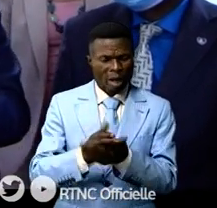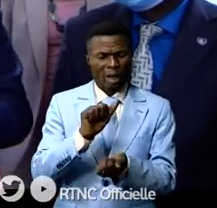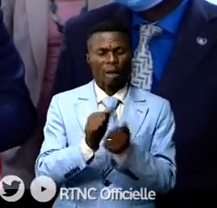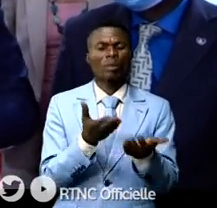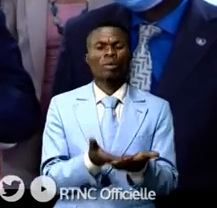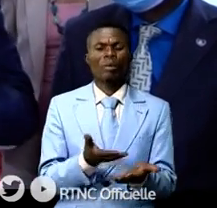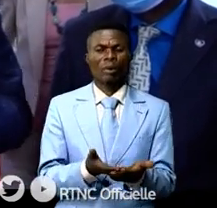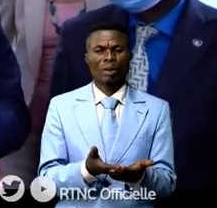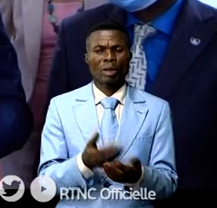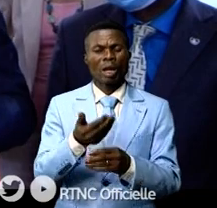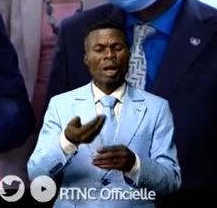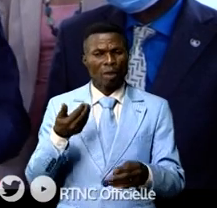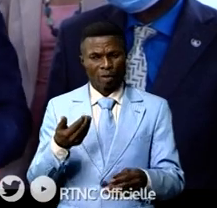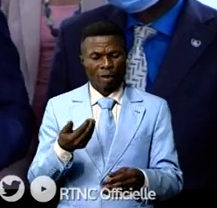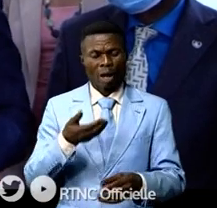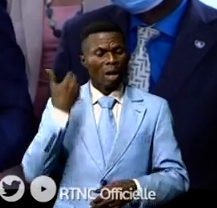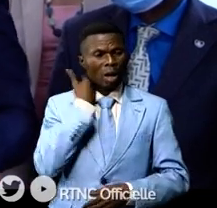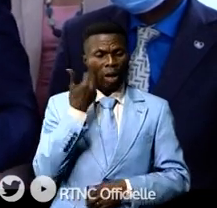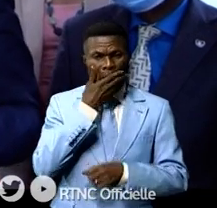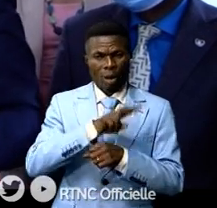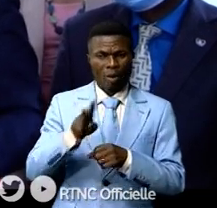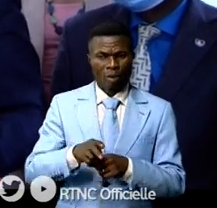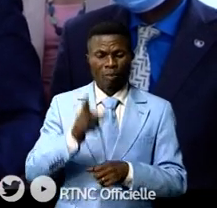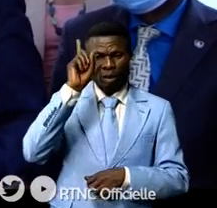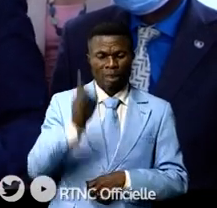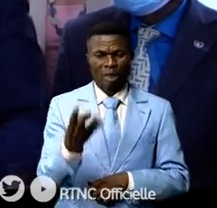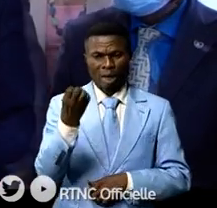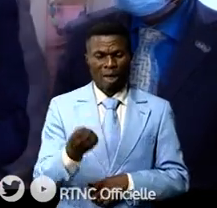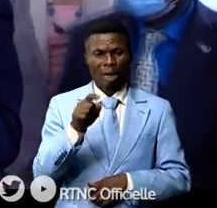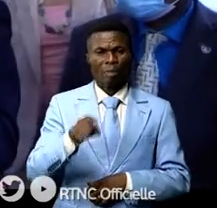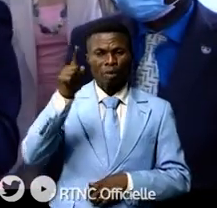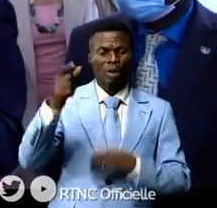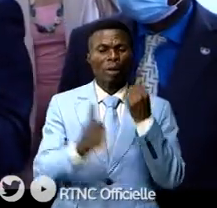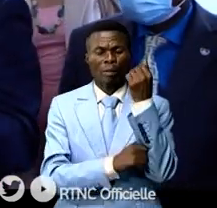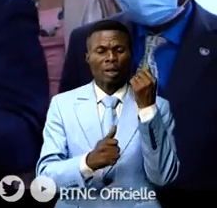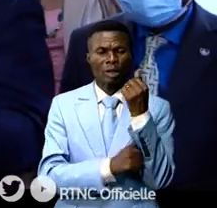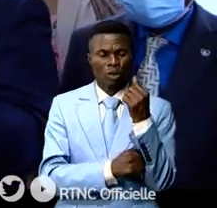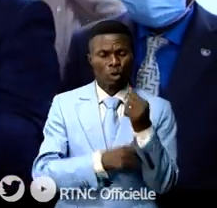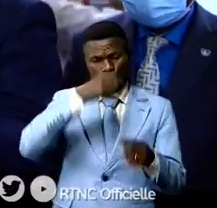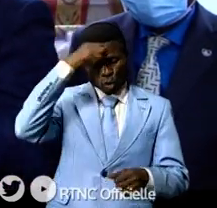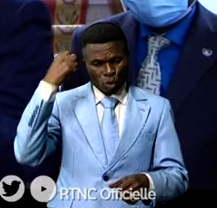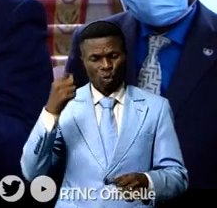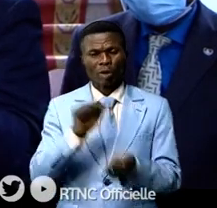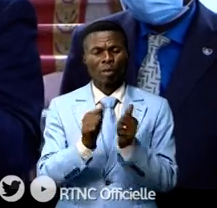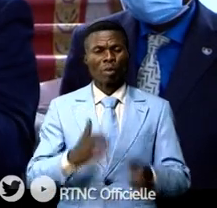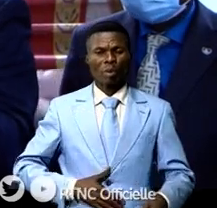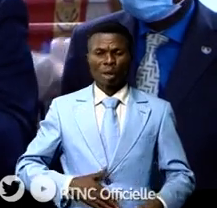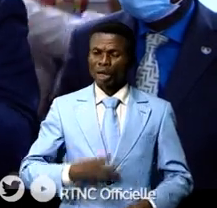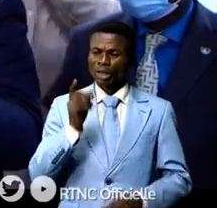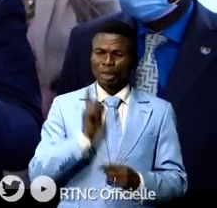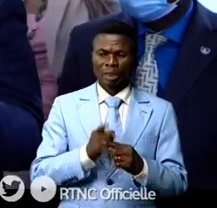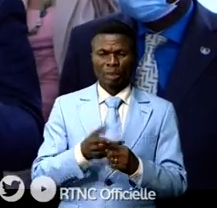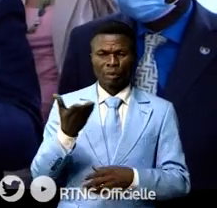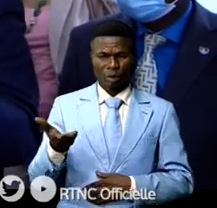défis. Avant le Covid, y avait 140 millions de personnes qui étaient en situation précaire. Les